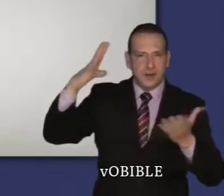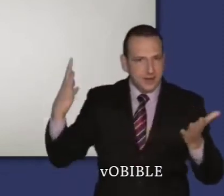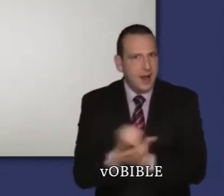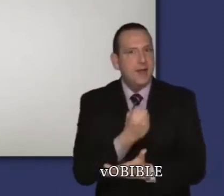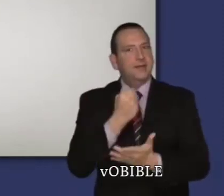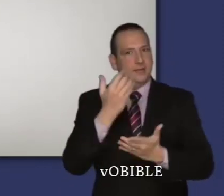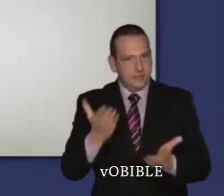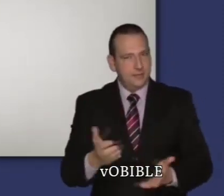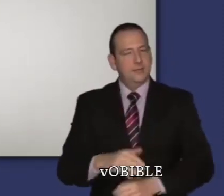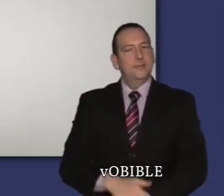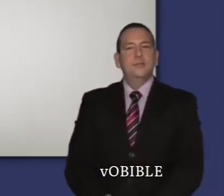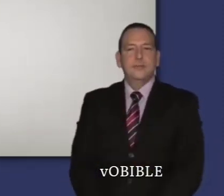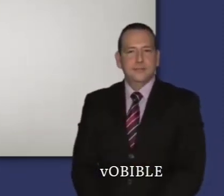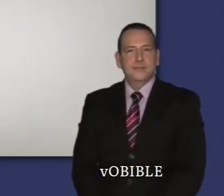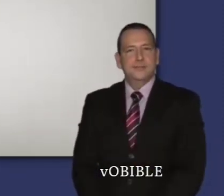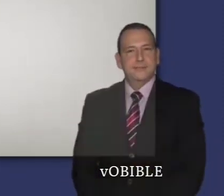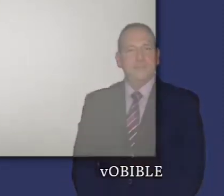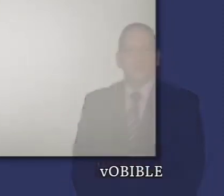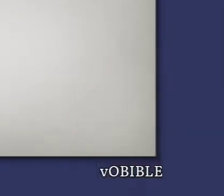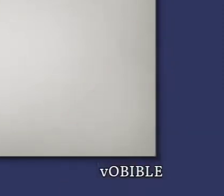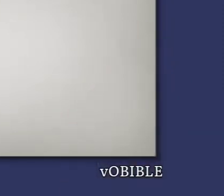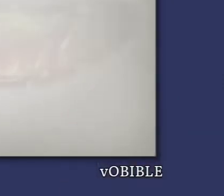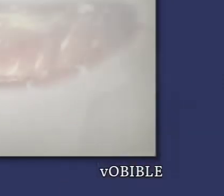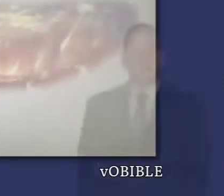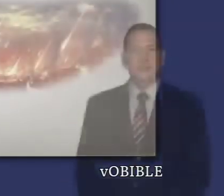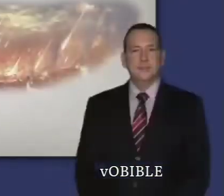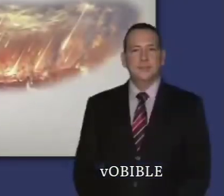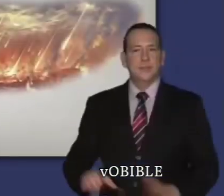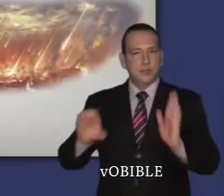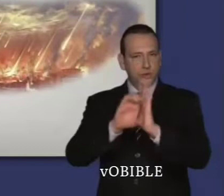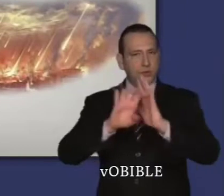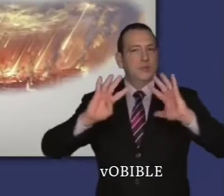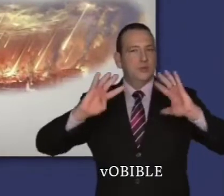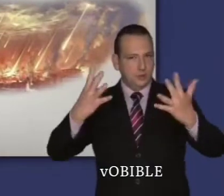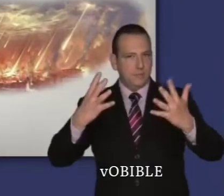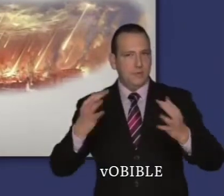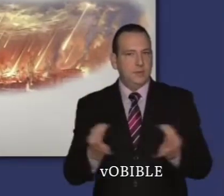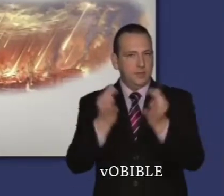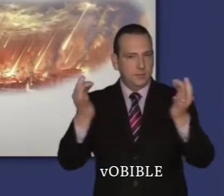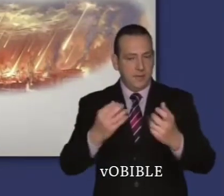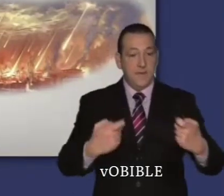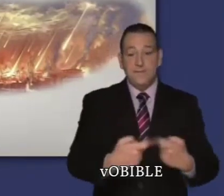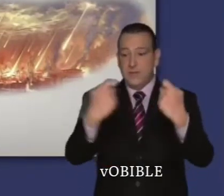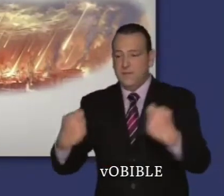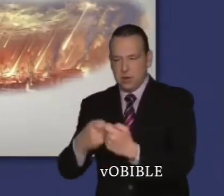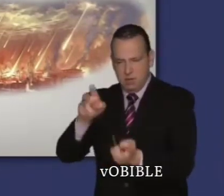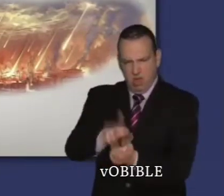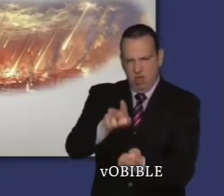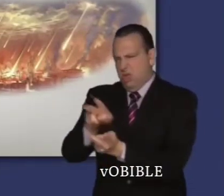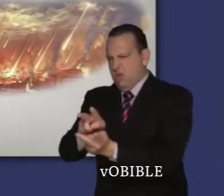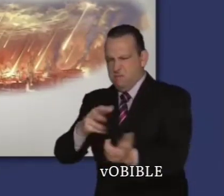Dans le chapitre 19, Dieu détruit Sodome, Gomorre et les villes voisines parce qu'elles se livrent à des actes